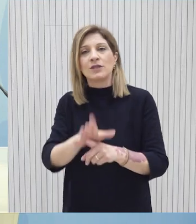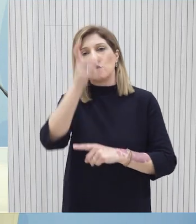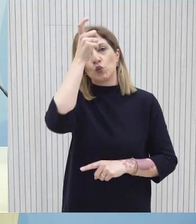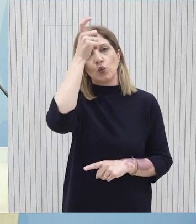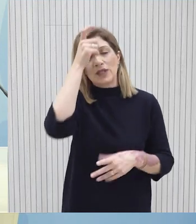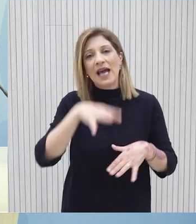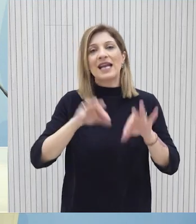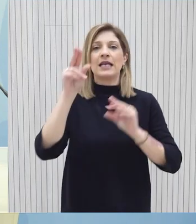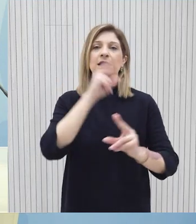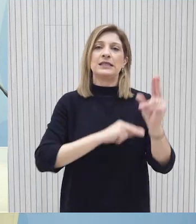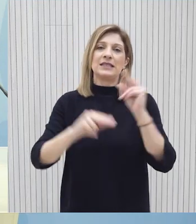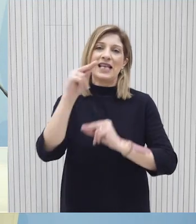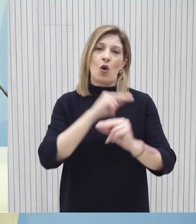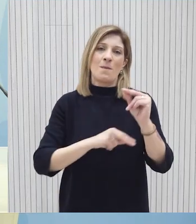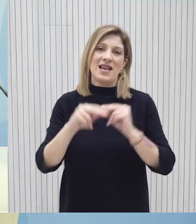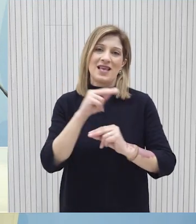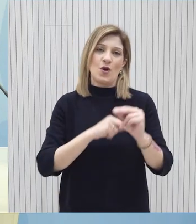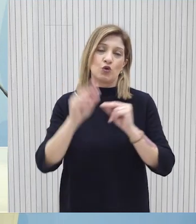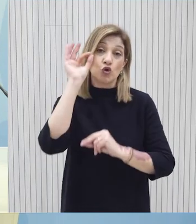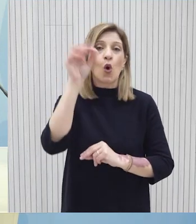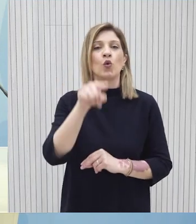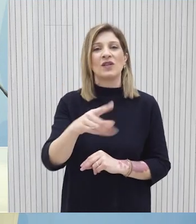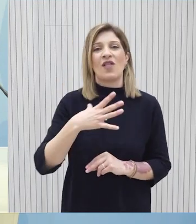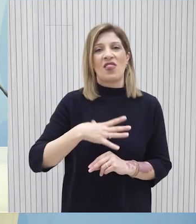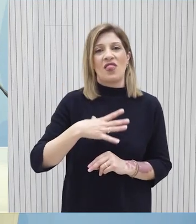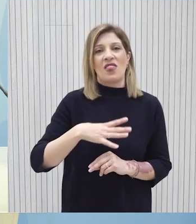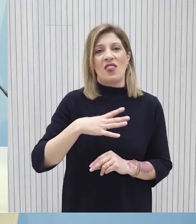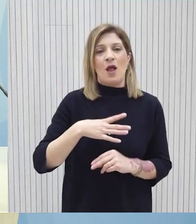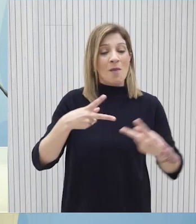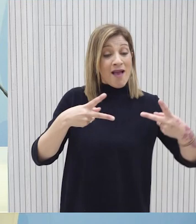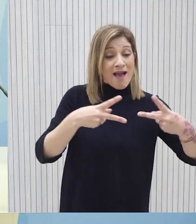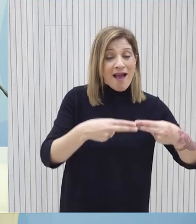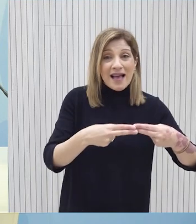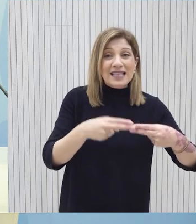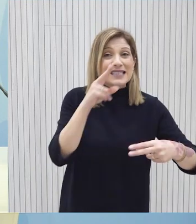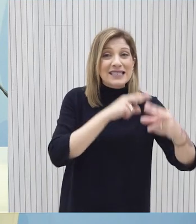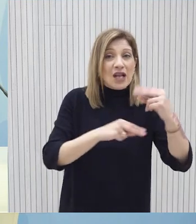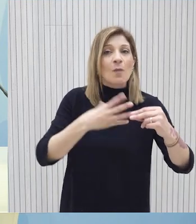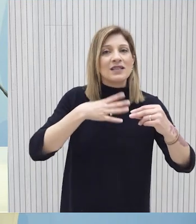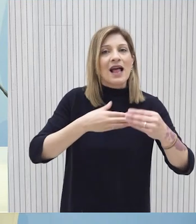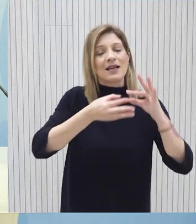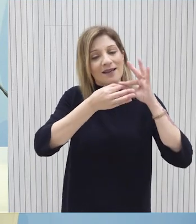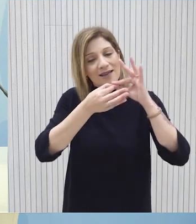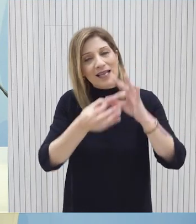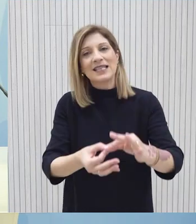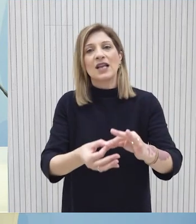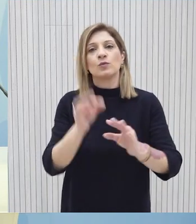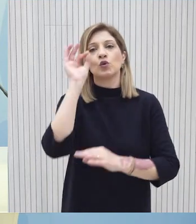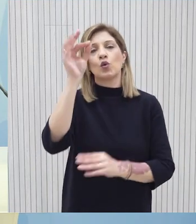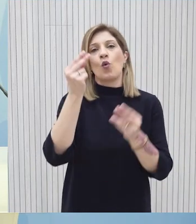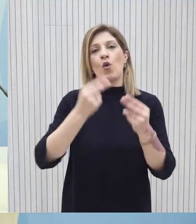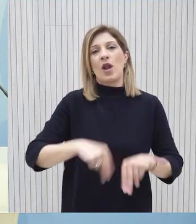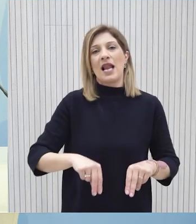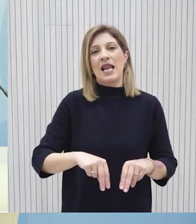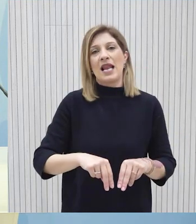τραπέζι των διαπραγματεύσεων για πανεκκίνηση των συνομιλιών από το σημείο που έχουν διακοπεί για την προσπάθεια μας επίτευξης μιας λύσης εντός